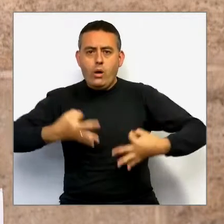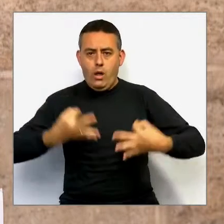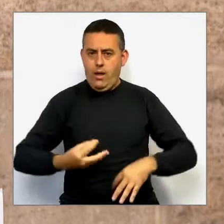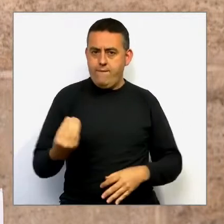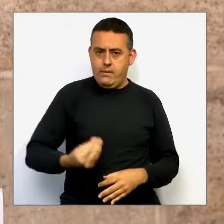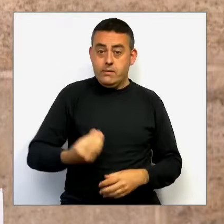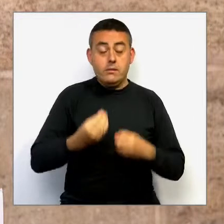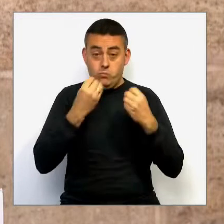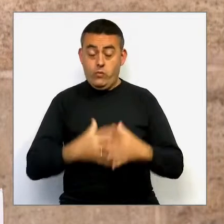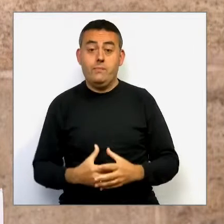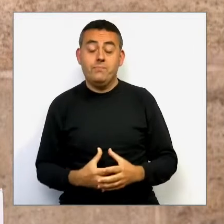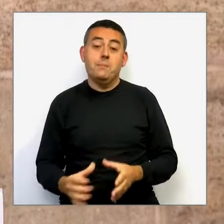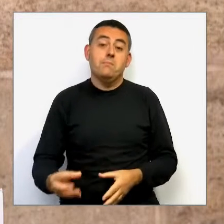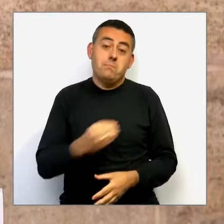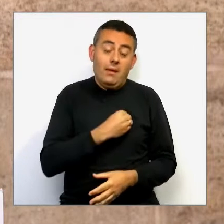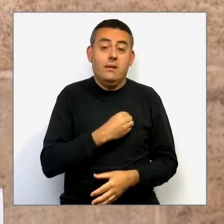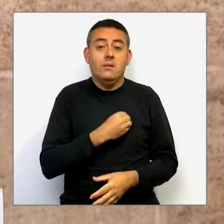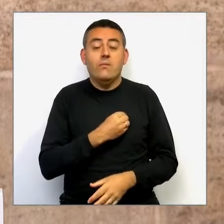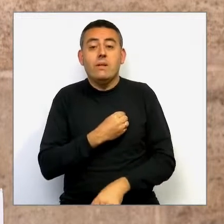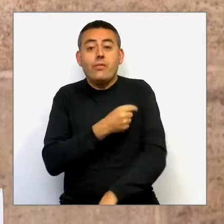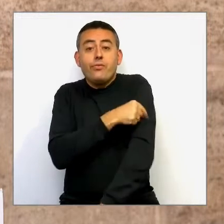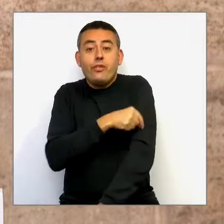tenim totes les dosis que necessitaríem.